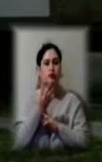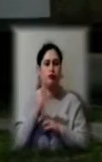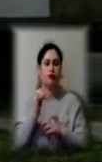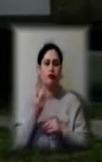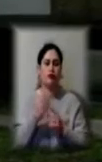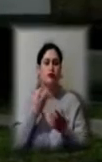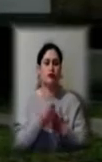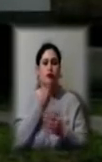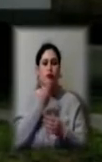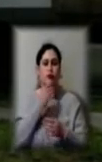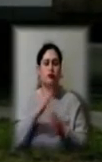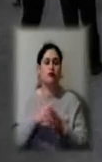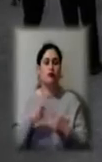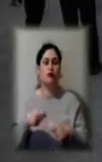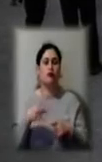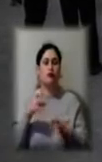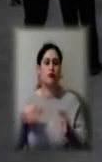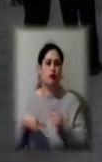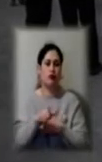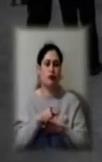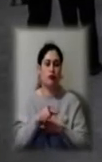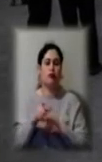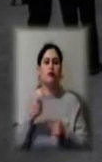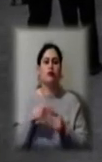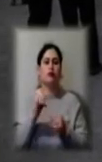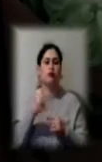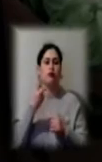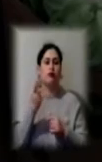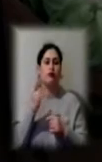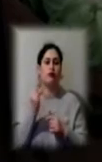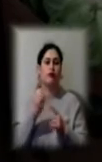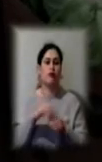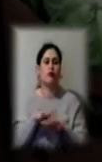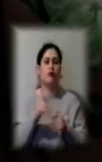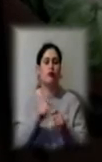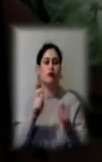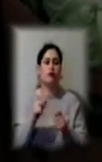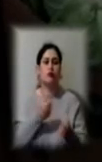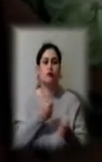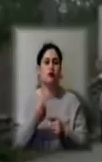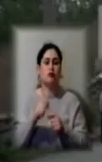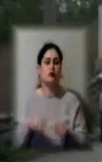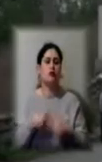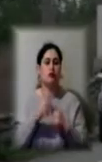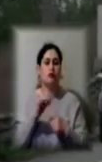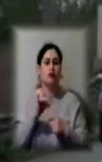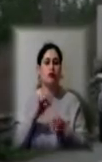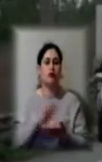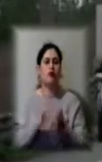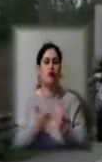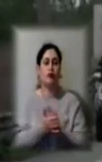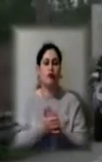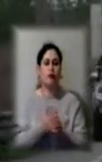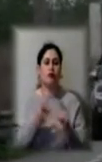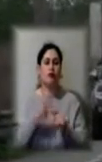Селяни торгували просто на трасі. 21 квітня ринок відкрили з затримкою через порушення санітарних умов. 26 квітня